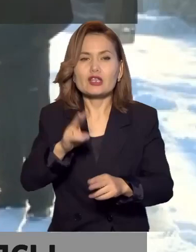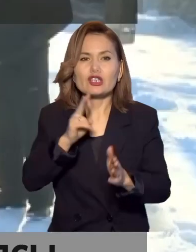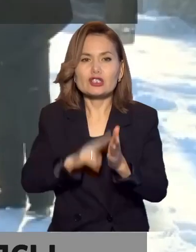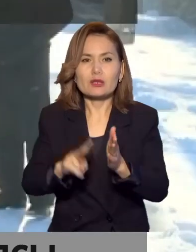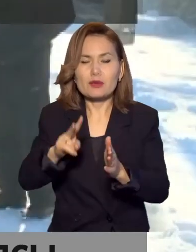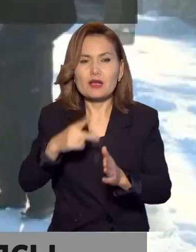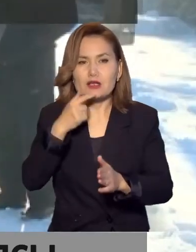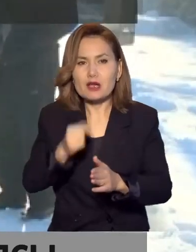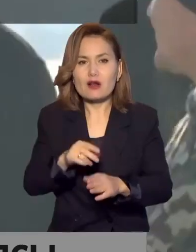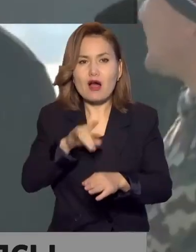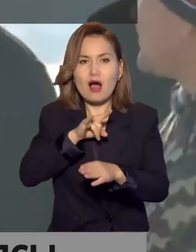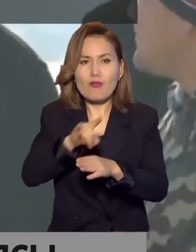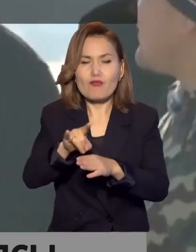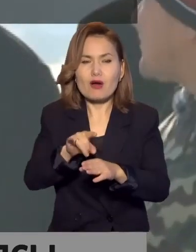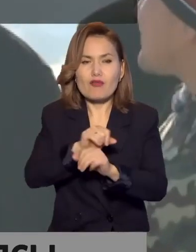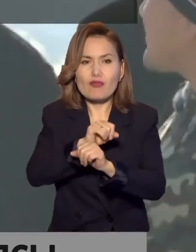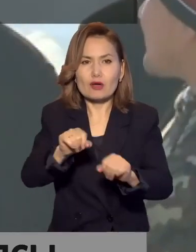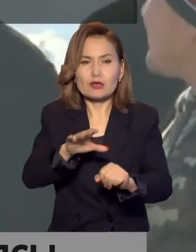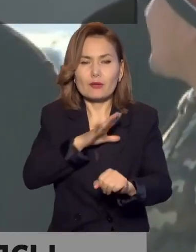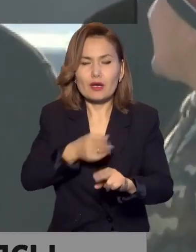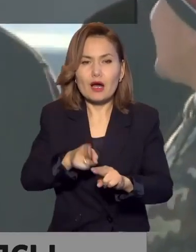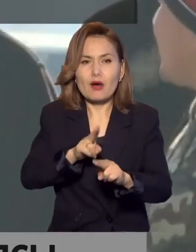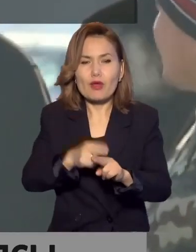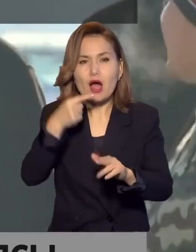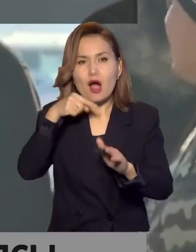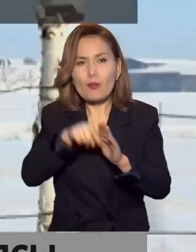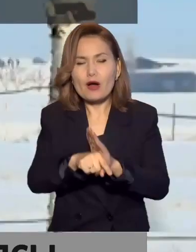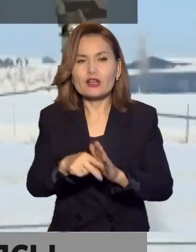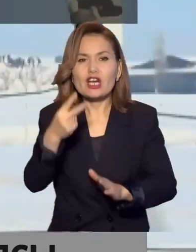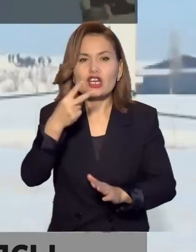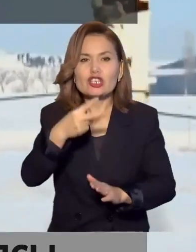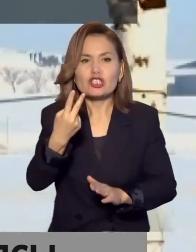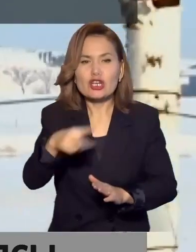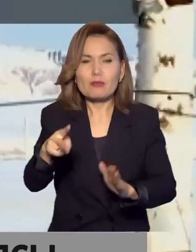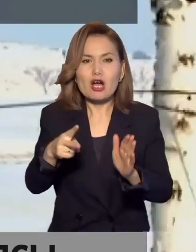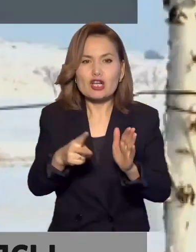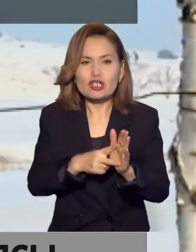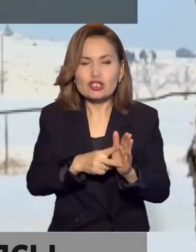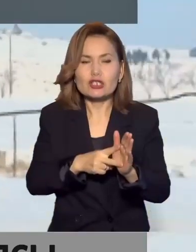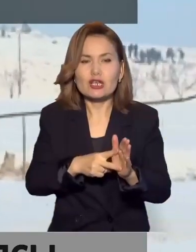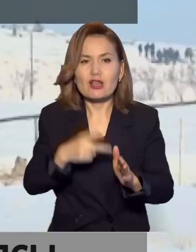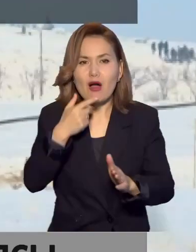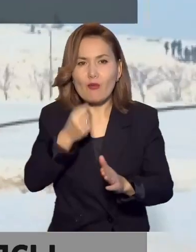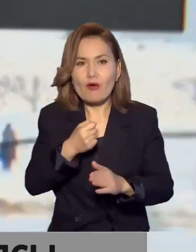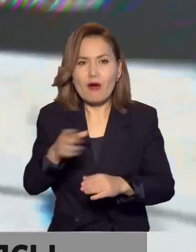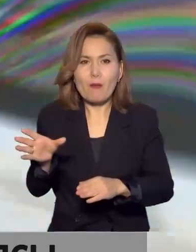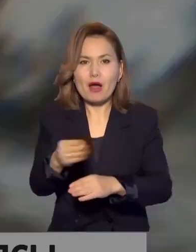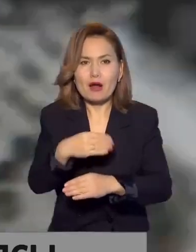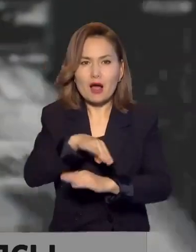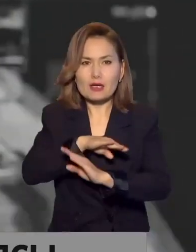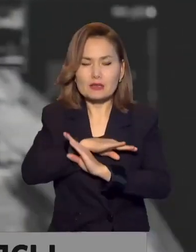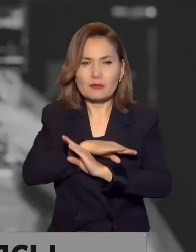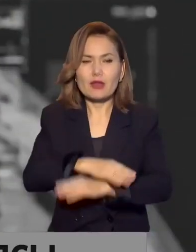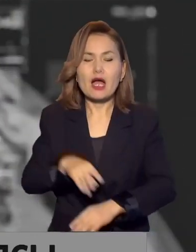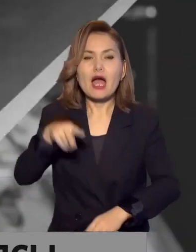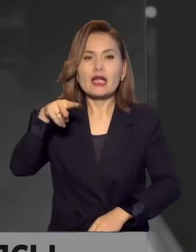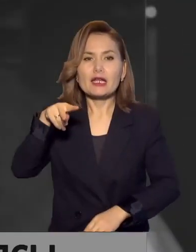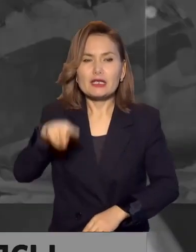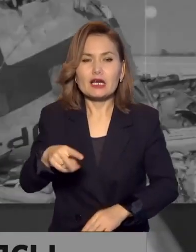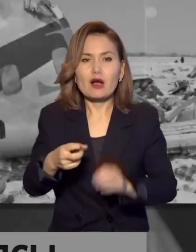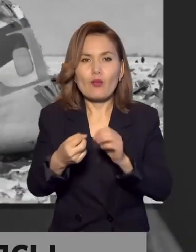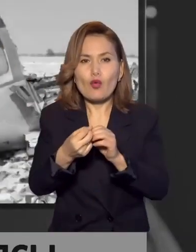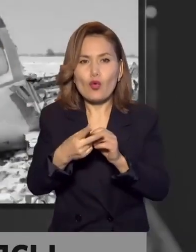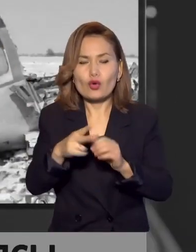әскери ұшағы апатқа шырады. Әуі көлігінің бортындағы 27 адамның барлыға қаза тапты. 2013